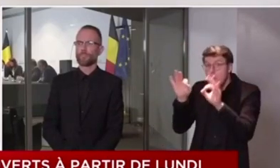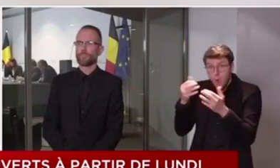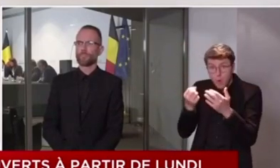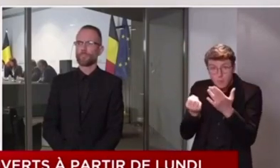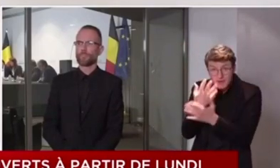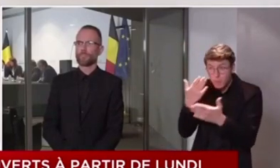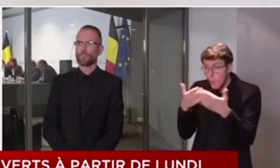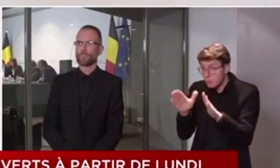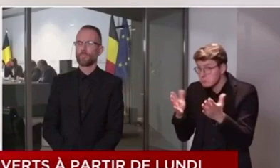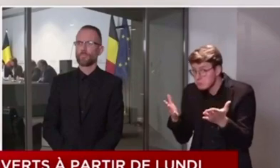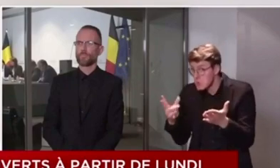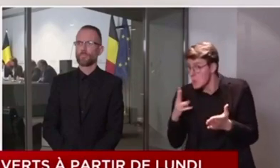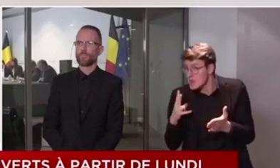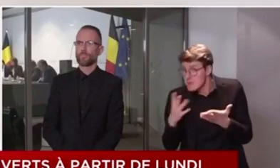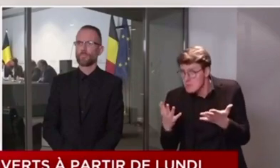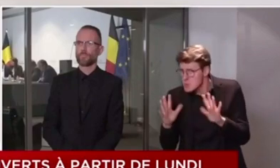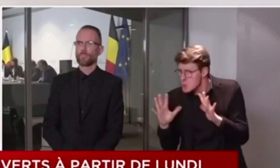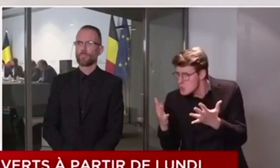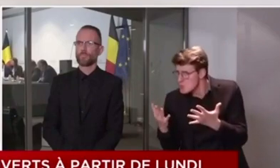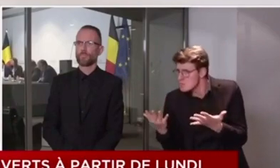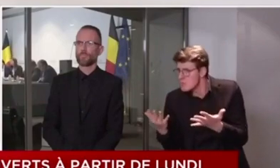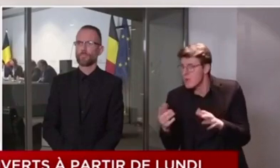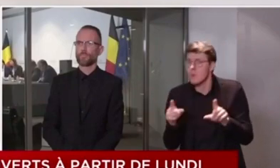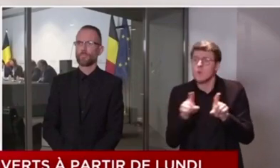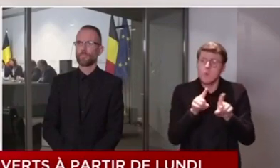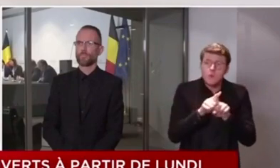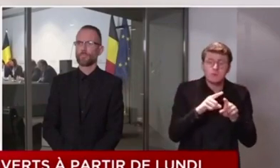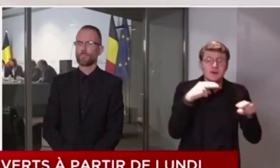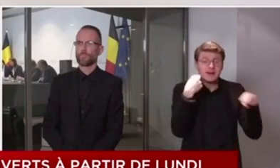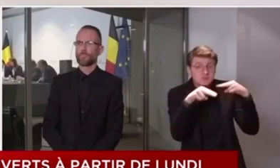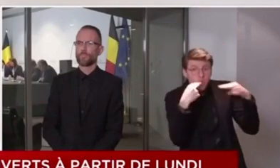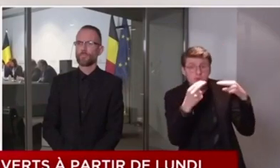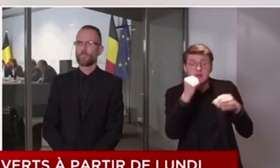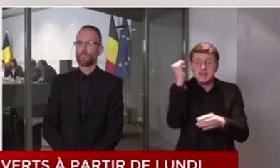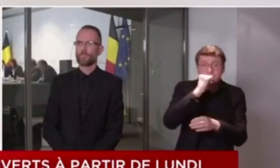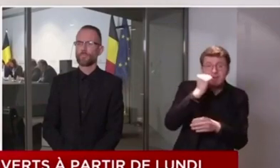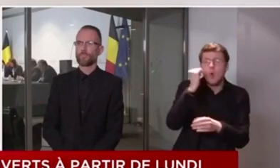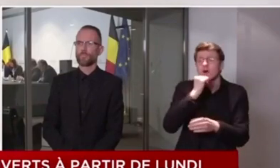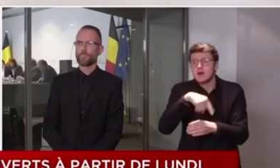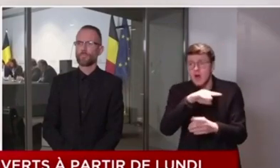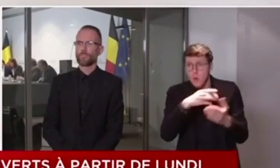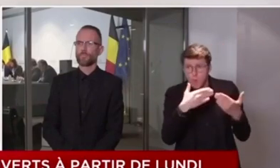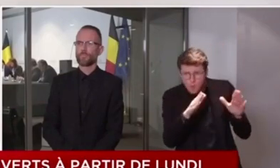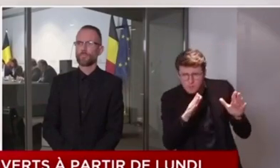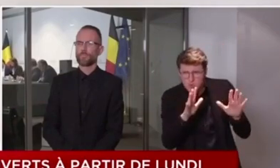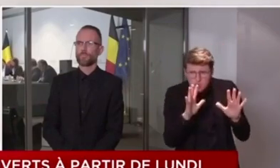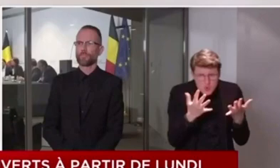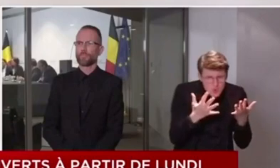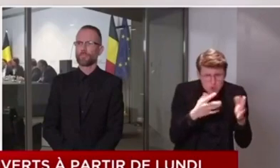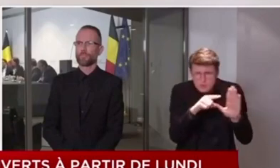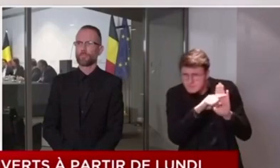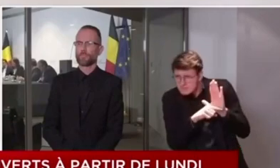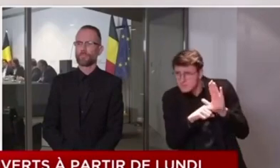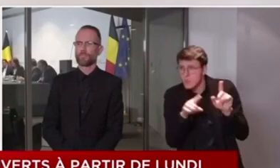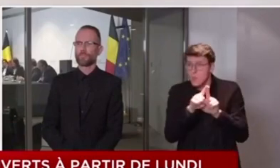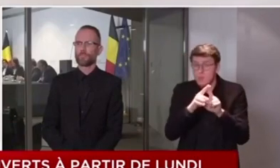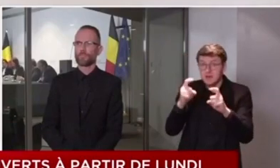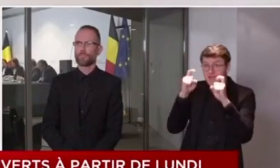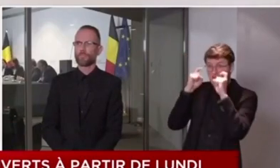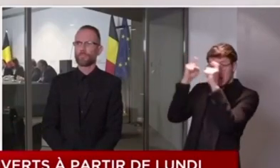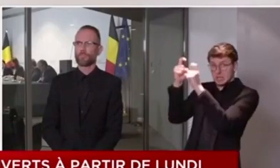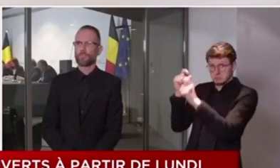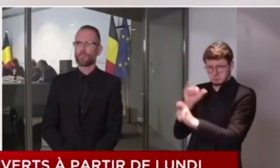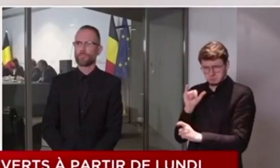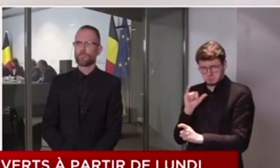commerces, mais aussi la réouverture des cafés, des restaurants, des bars. Ensuite, il y aura les